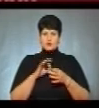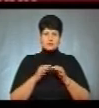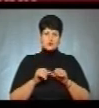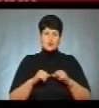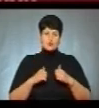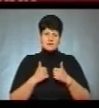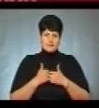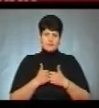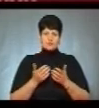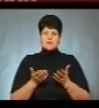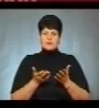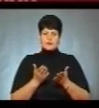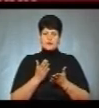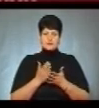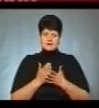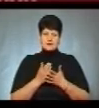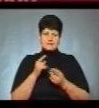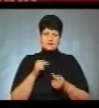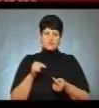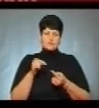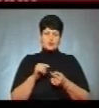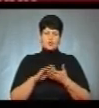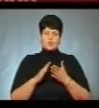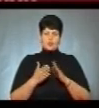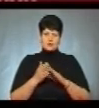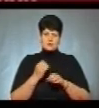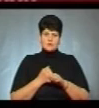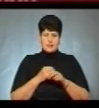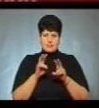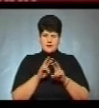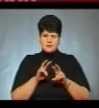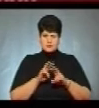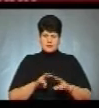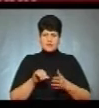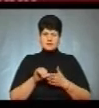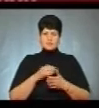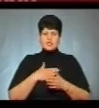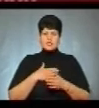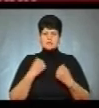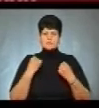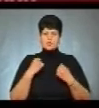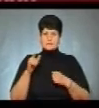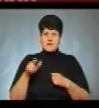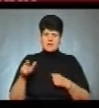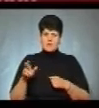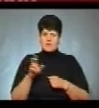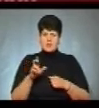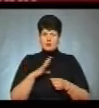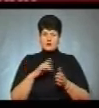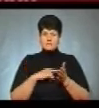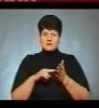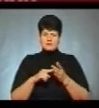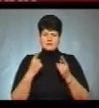комітету, яка діє відповідно до положення, аналізувала виступи наших спортсменів у березні, були відзначені